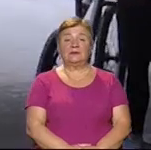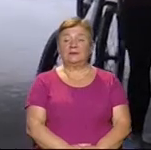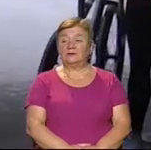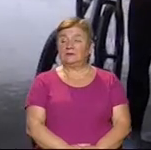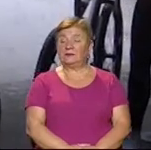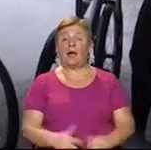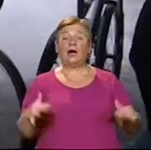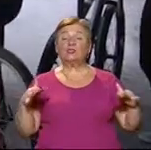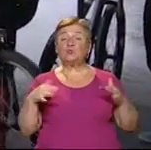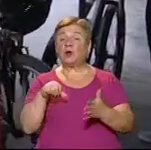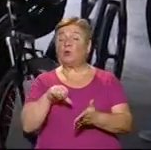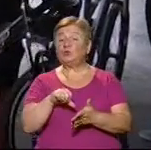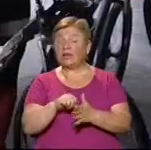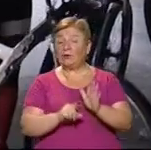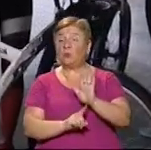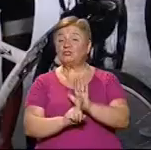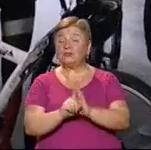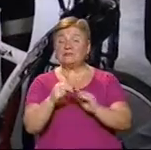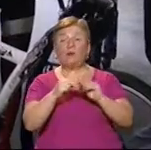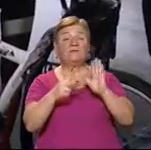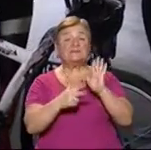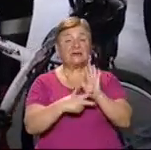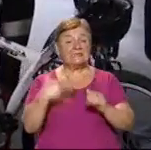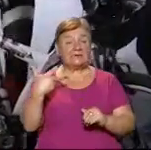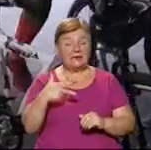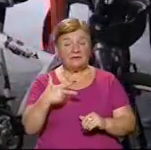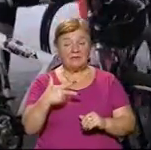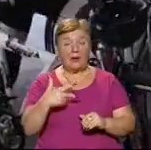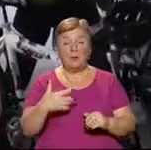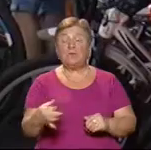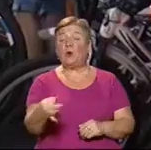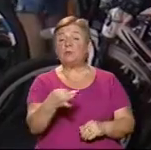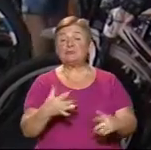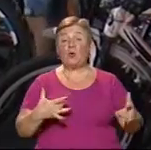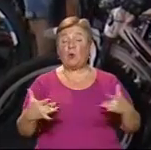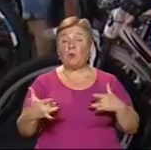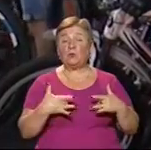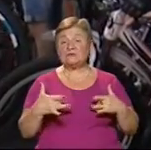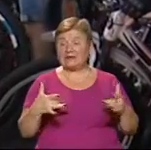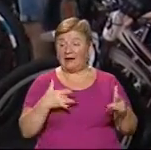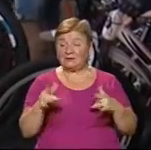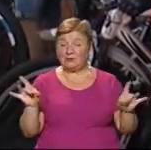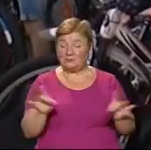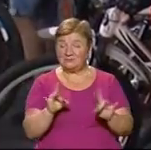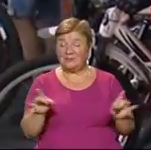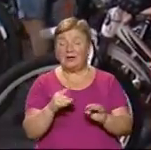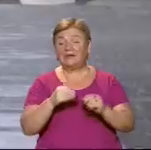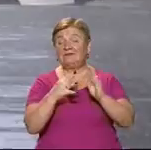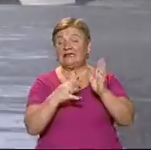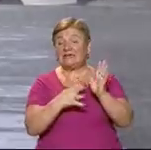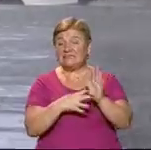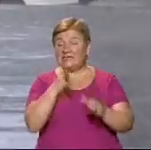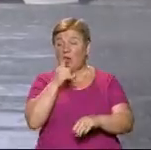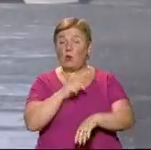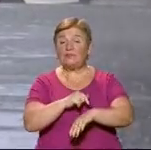Збори учасників почалися о 18.30 біля обласного муздрамтеатру Стартувати звідси мали рівно о 19-й годині